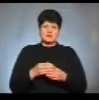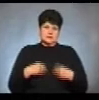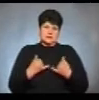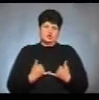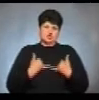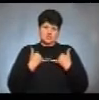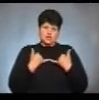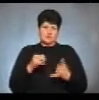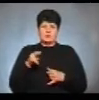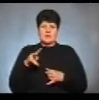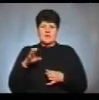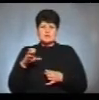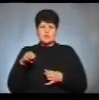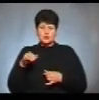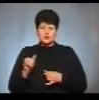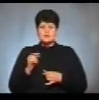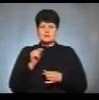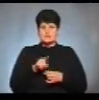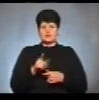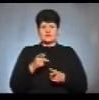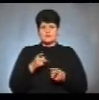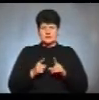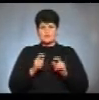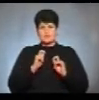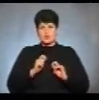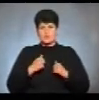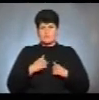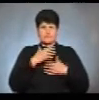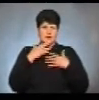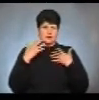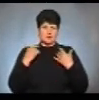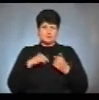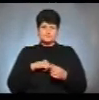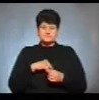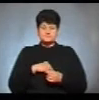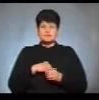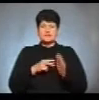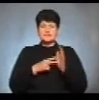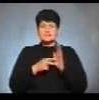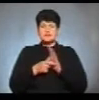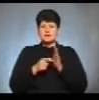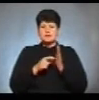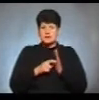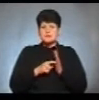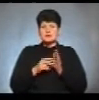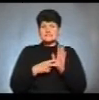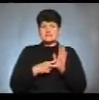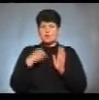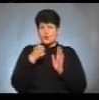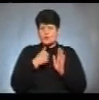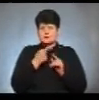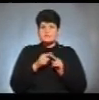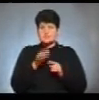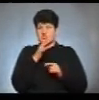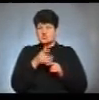пласту за те, що він справді дарує мені стільки емоцій. Семикласник Роман Шмайдай у пласті сім років. Каже, за